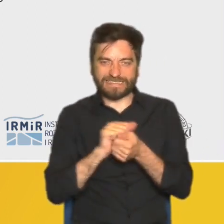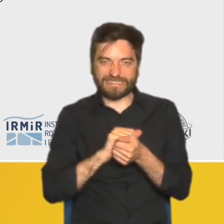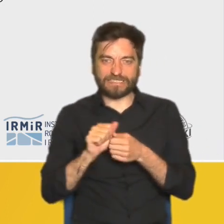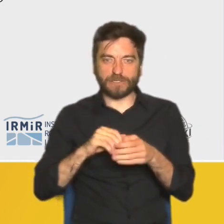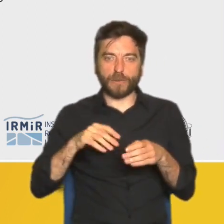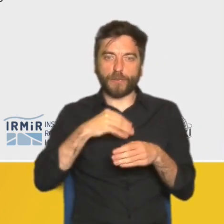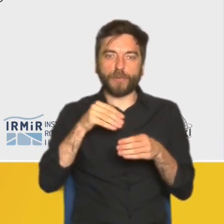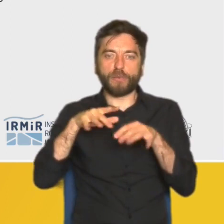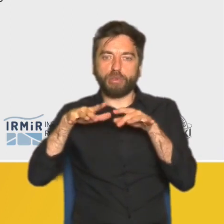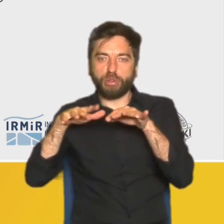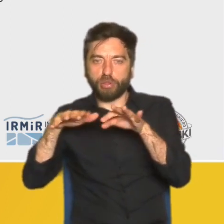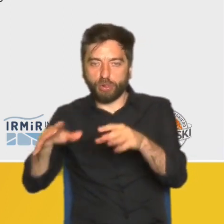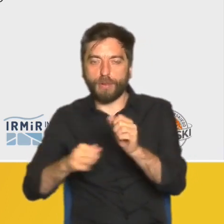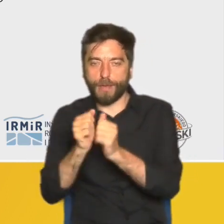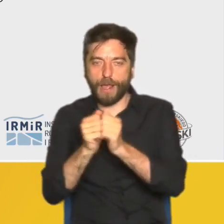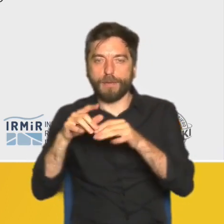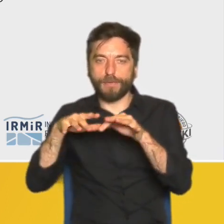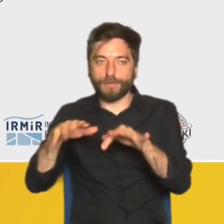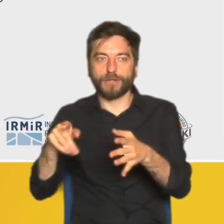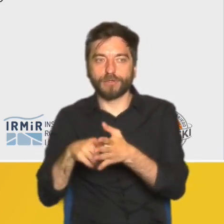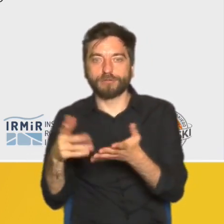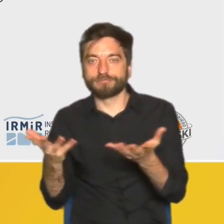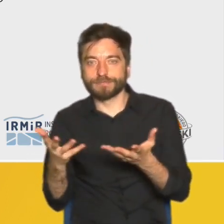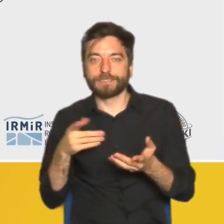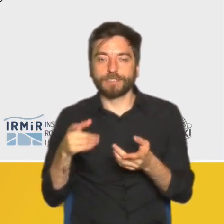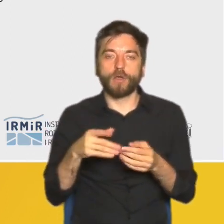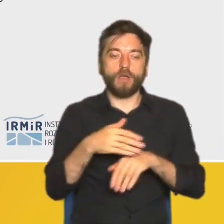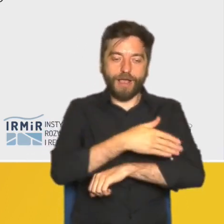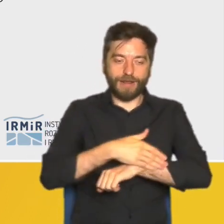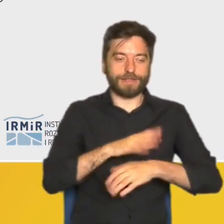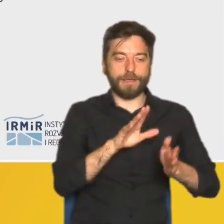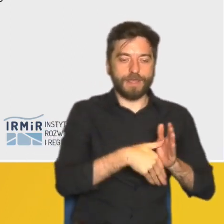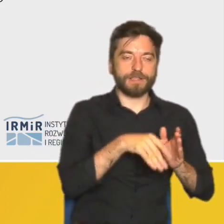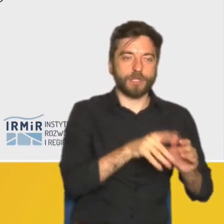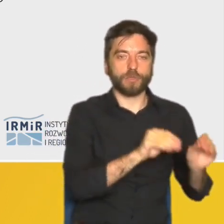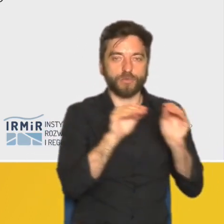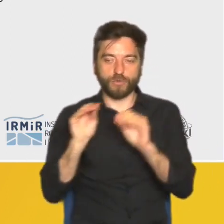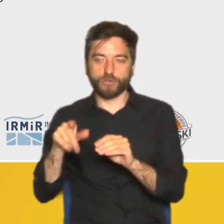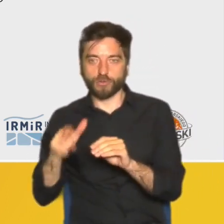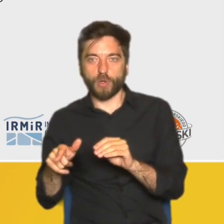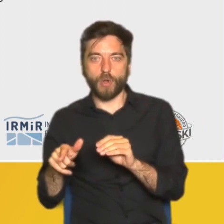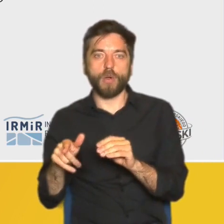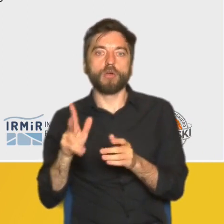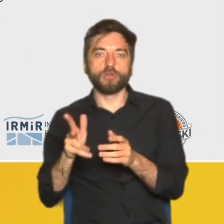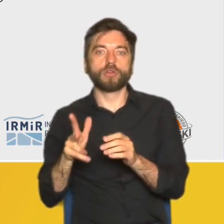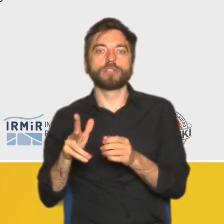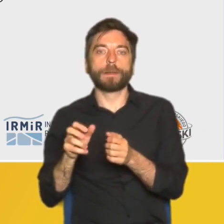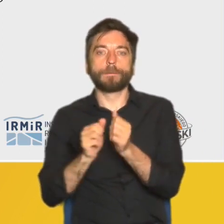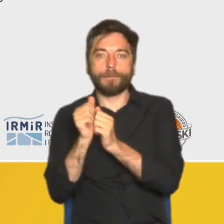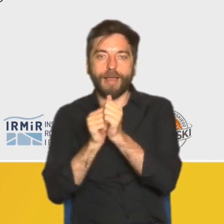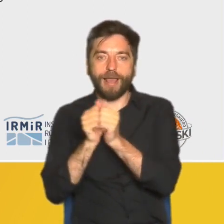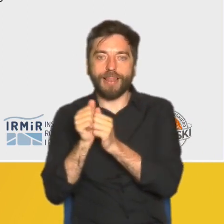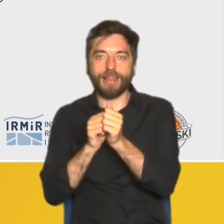administracyjnych i zazwyczaj, ponieważ centralne ogrzewanie dochodzi tylko do granic miasta, to osoby przeprowadzające się, palące paliwem stałym w piecach